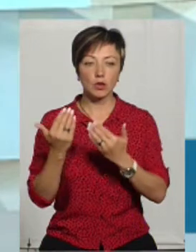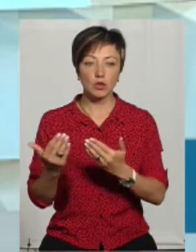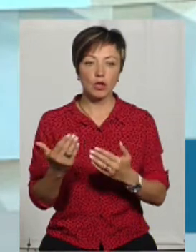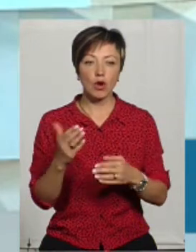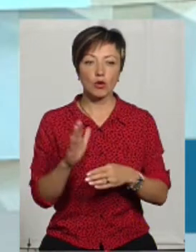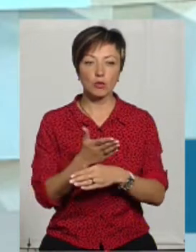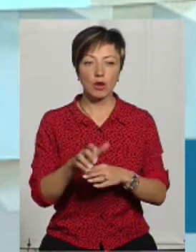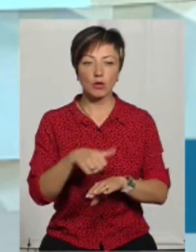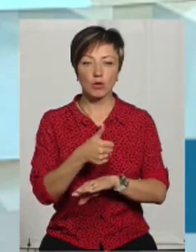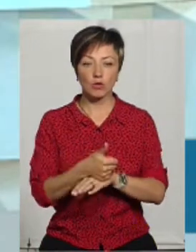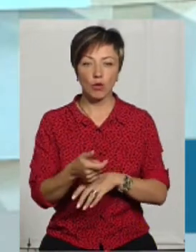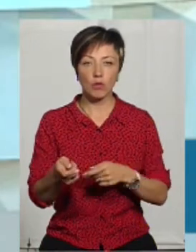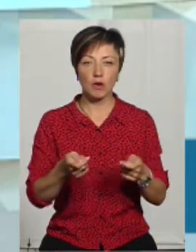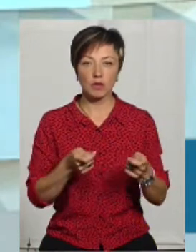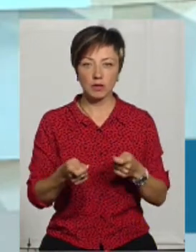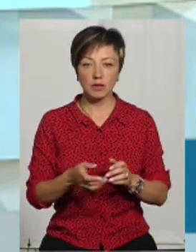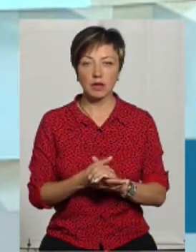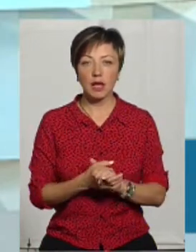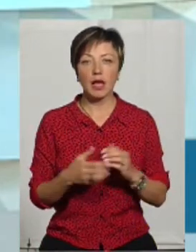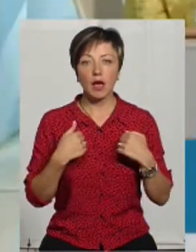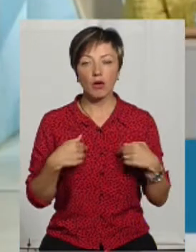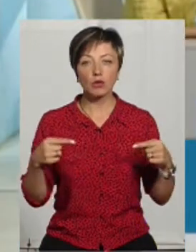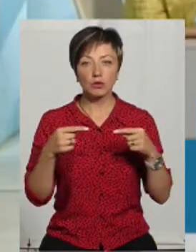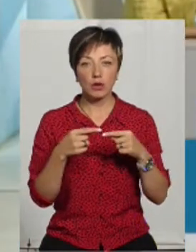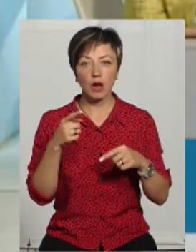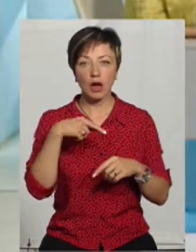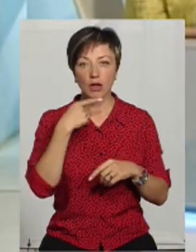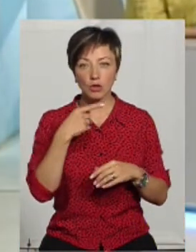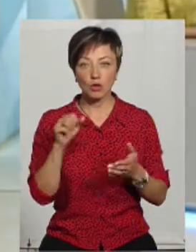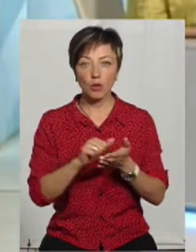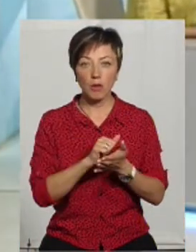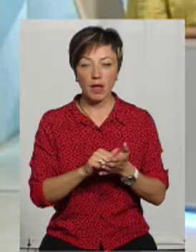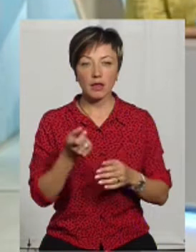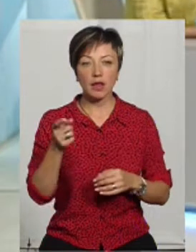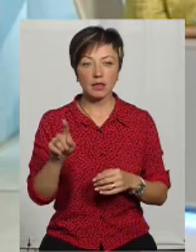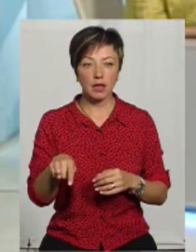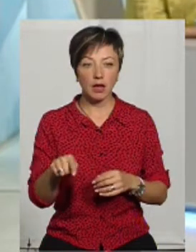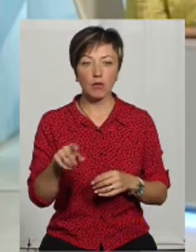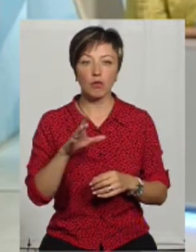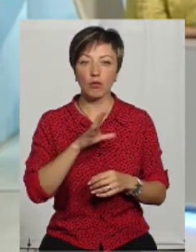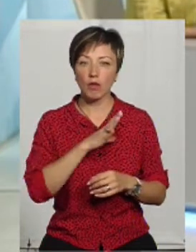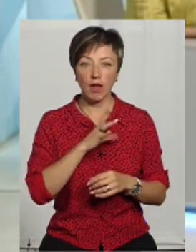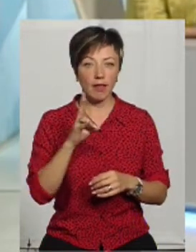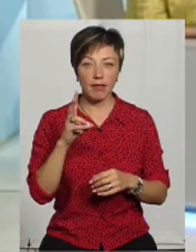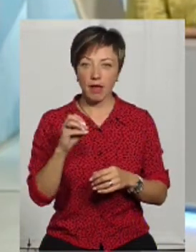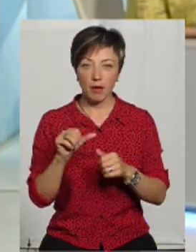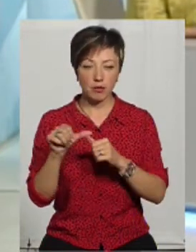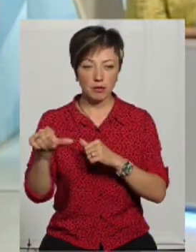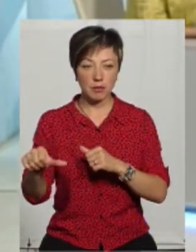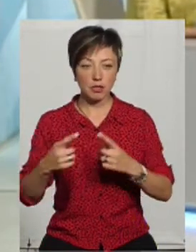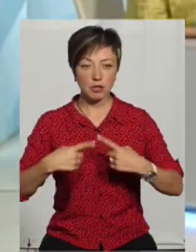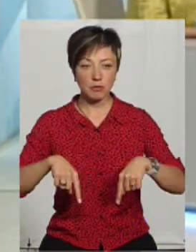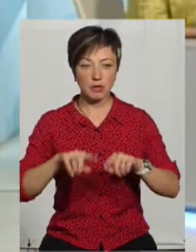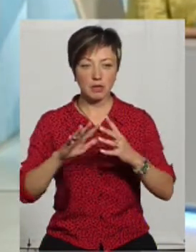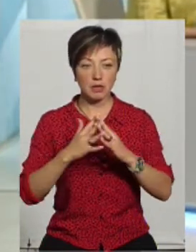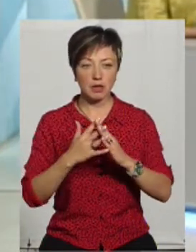розпорядження головного управління землі державної власності. Я уточнюю, а Йосип Осельський каже, що документи на те, що вони були не поза межами населених